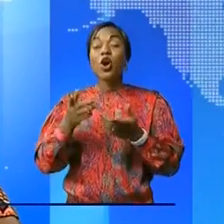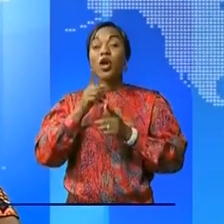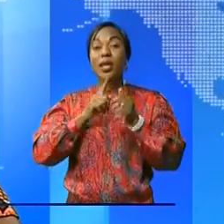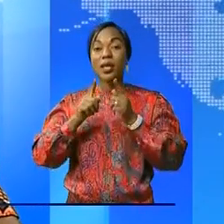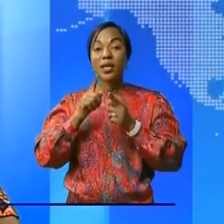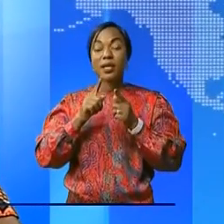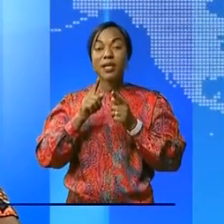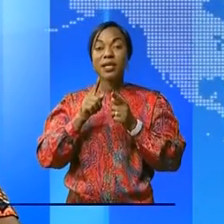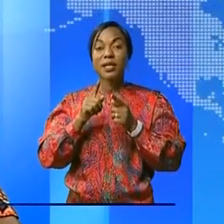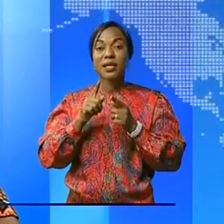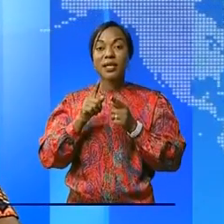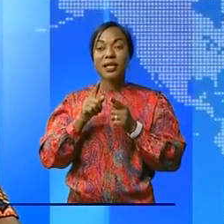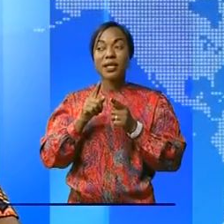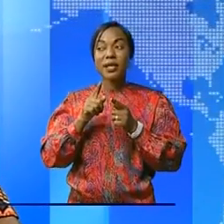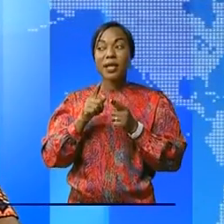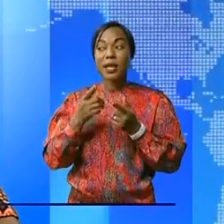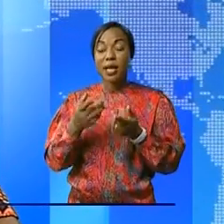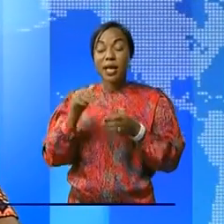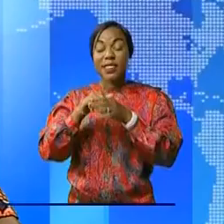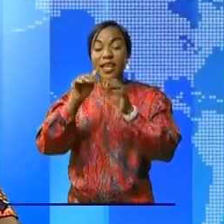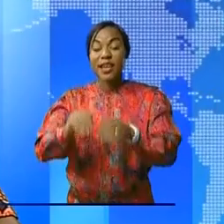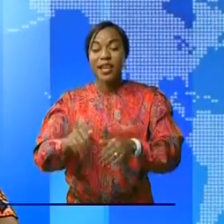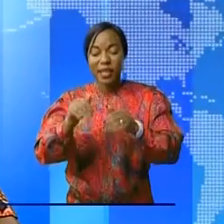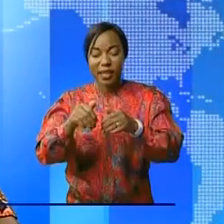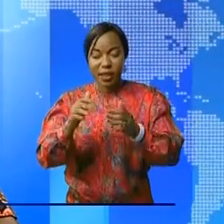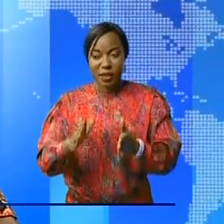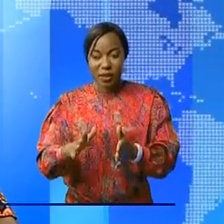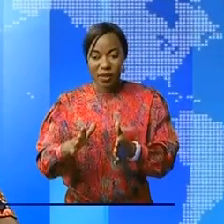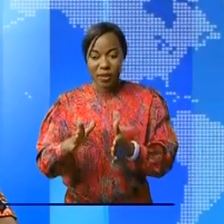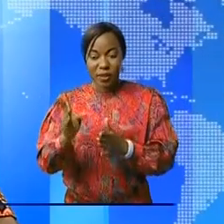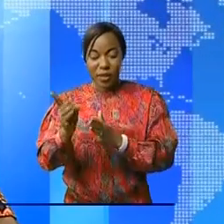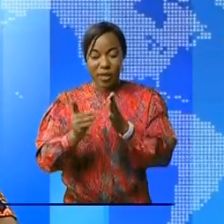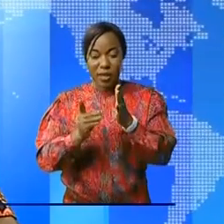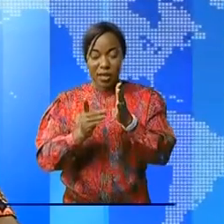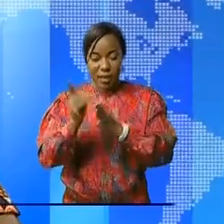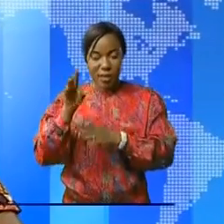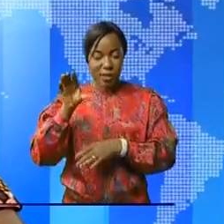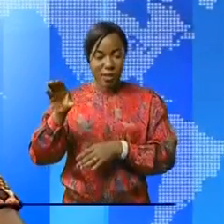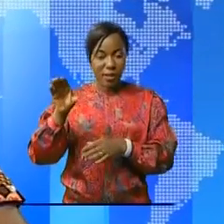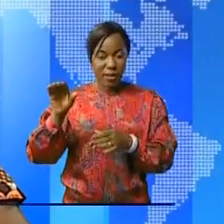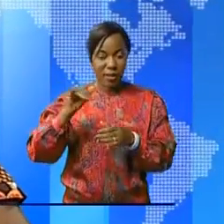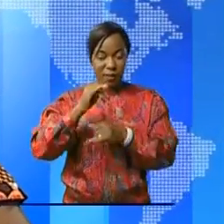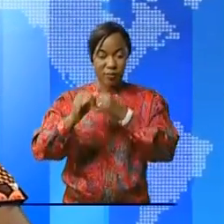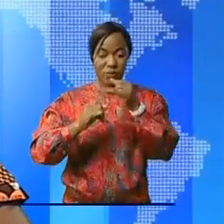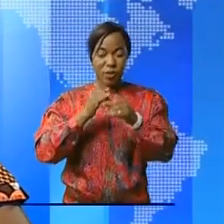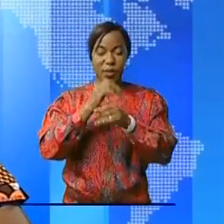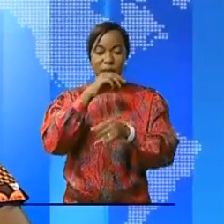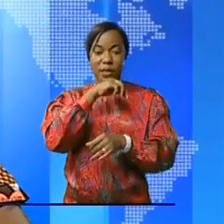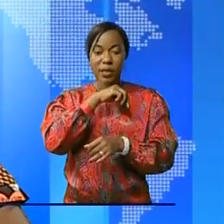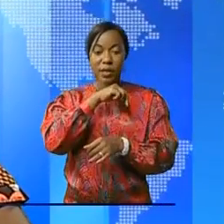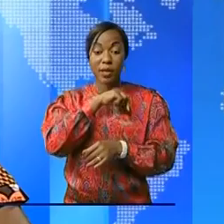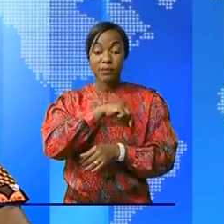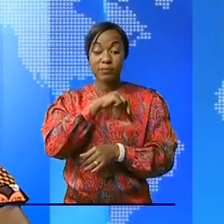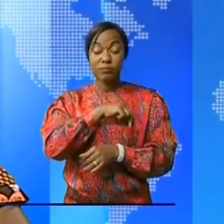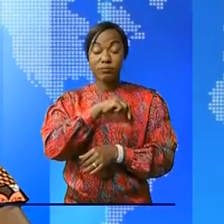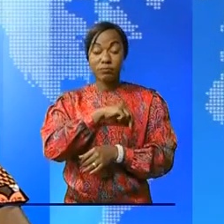la directrice, pardon, pour le secteur agricole et développement rural de la Banque mondiale est en mission à Kinshasa.